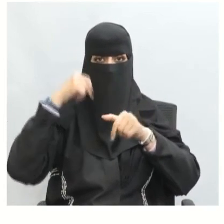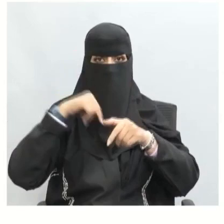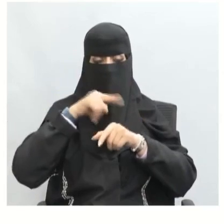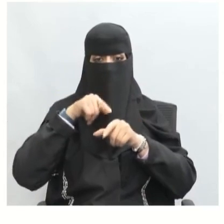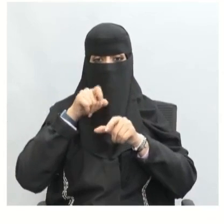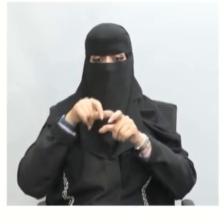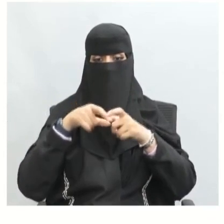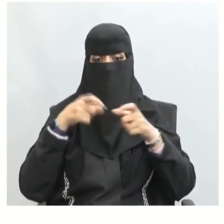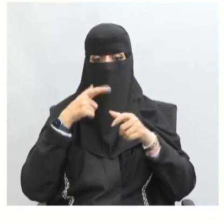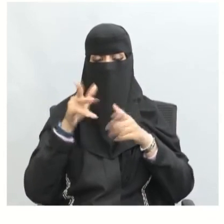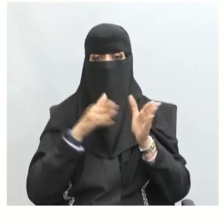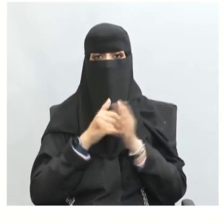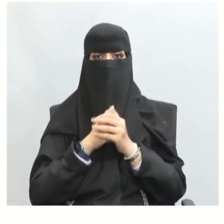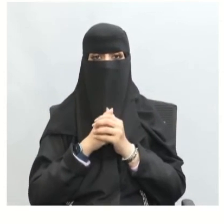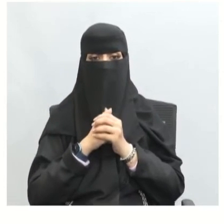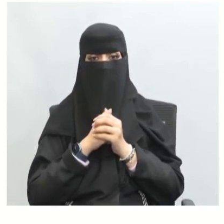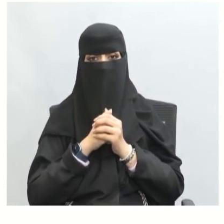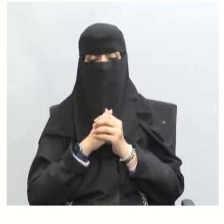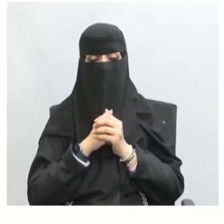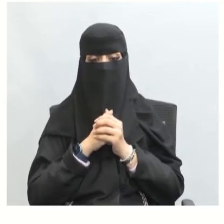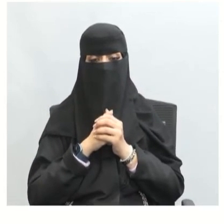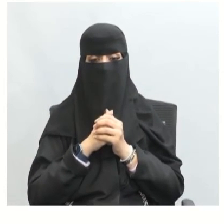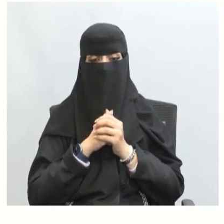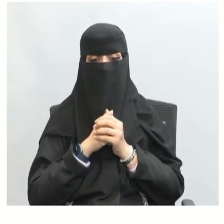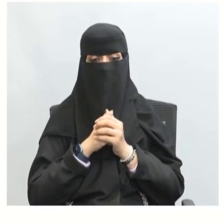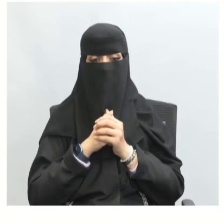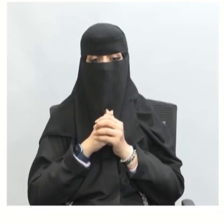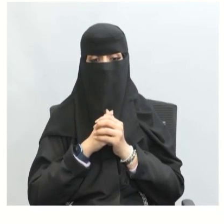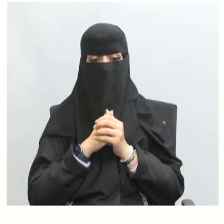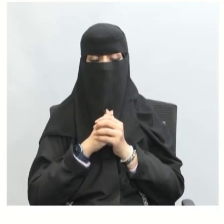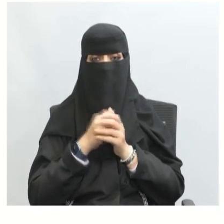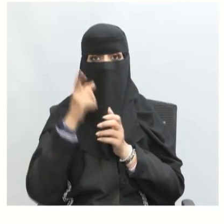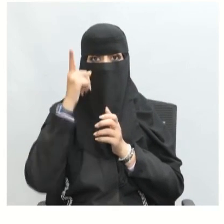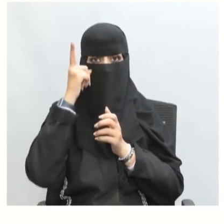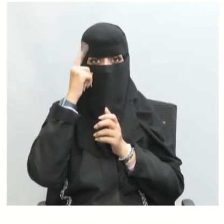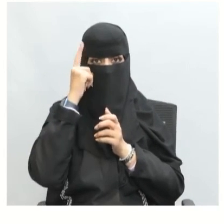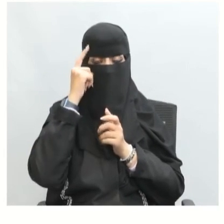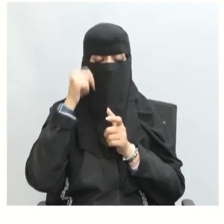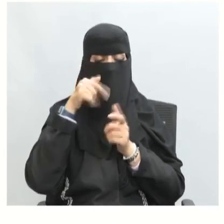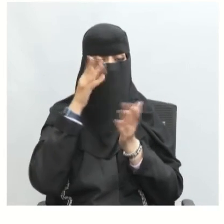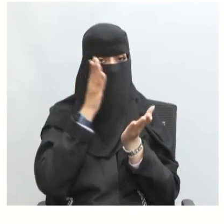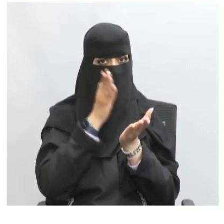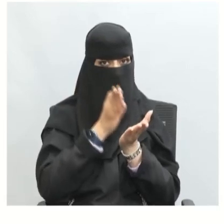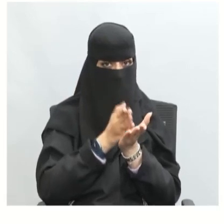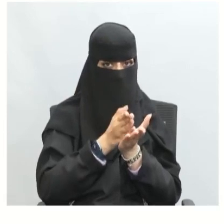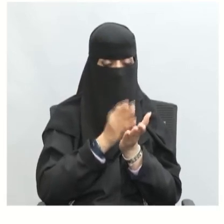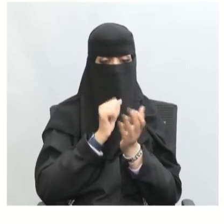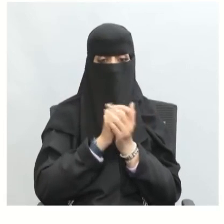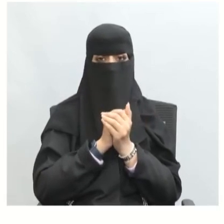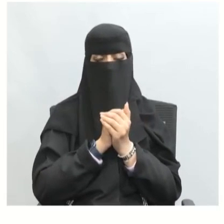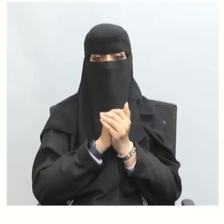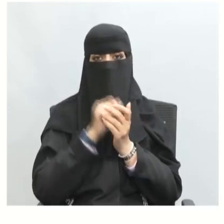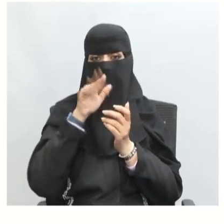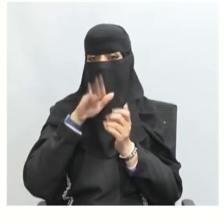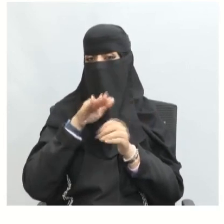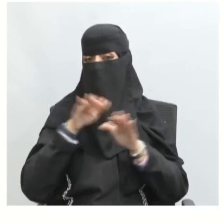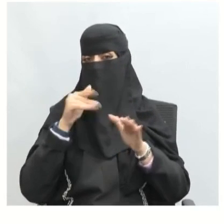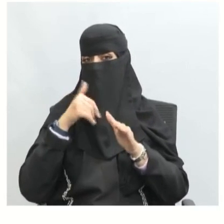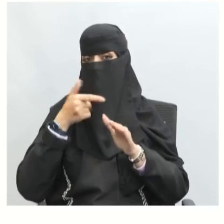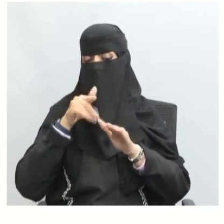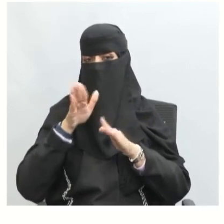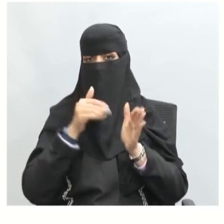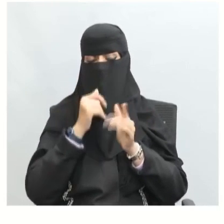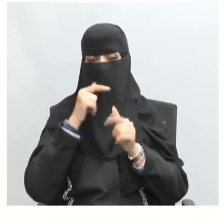أيضا أحسنتم معرفة الحقيقة فقد تكون